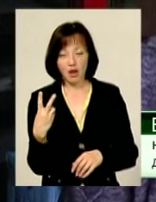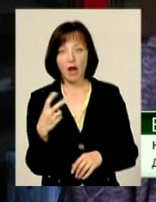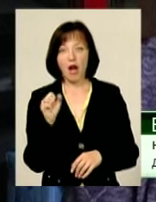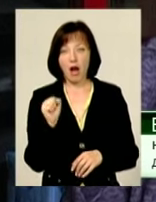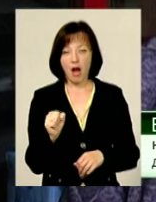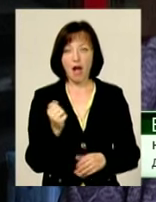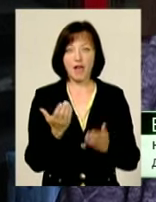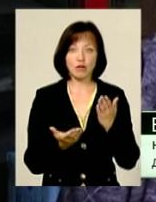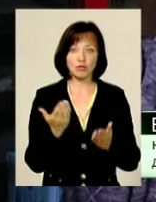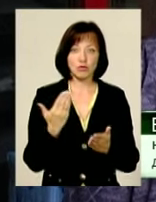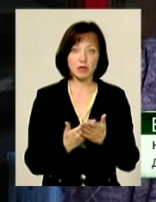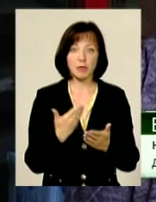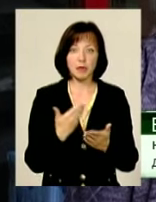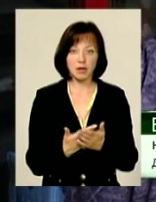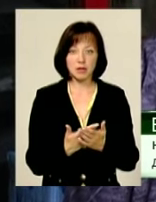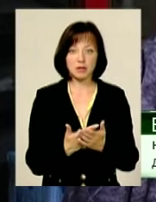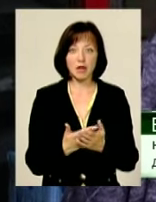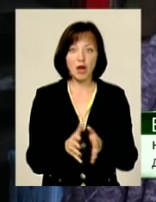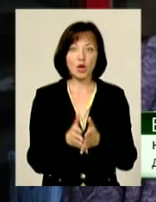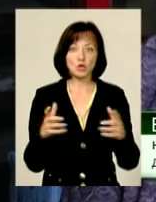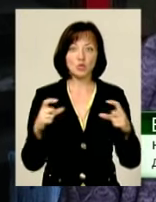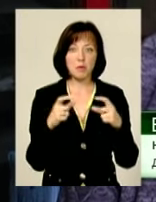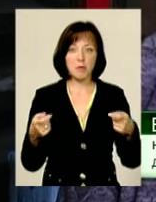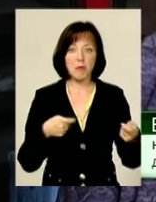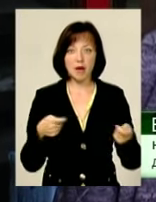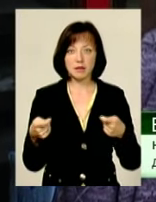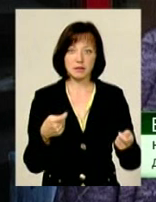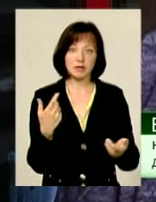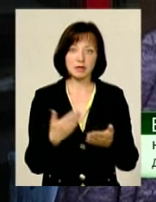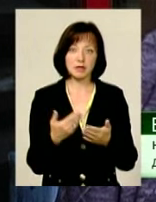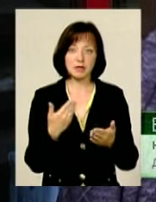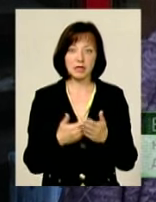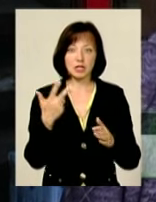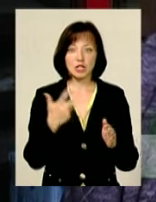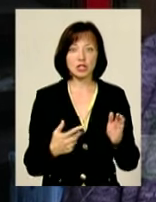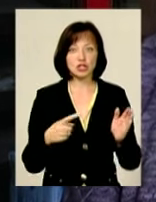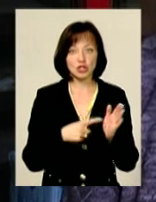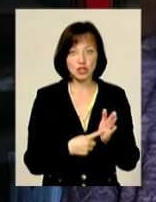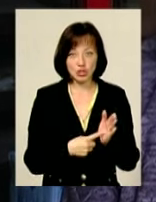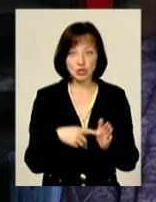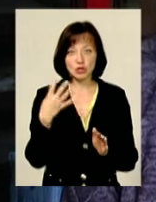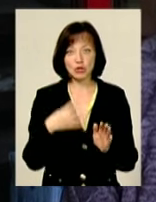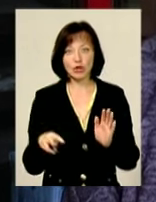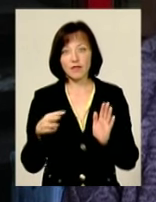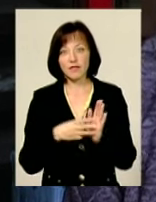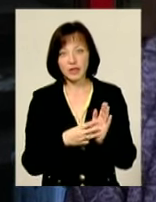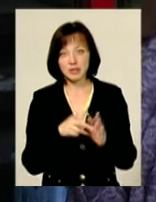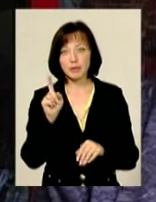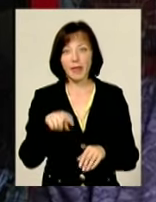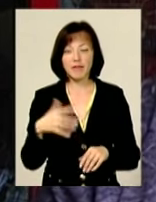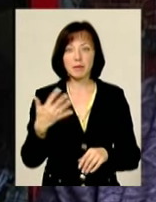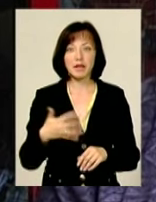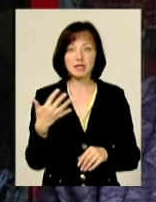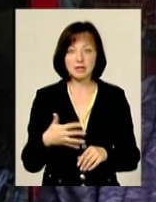А якщо взяти по супермаркетах, то теж у діапазоні вже 36, 48, навіть 50